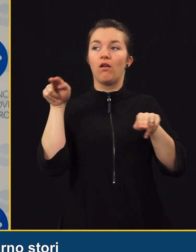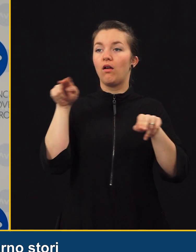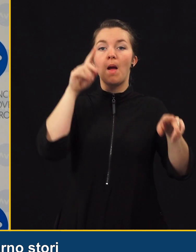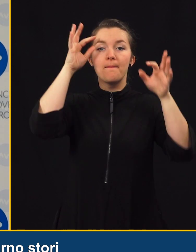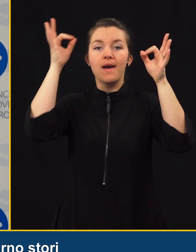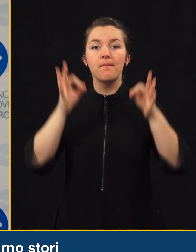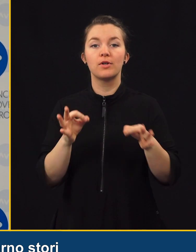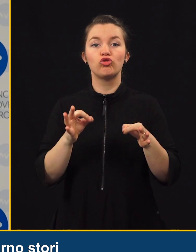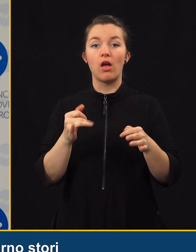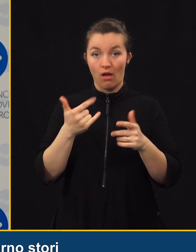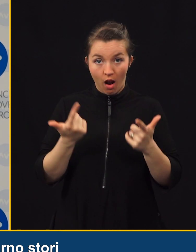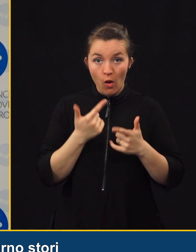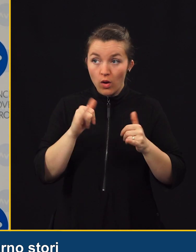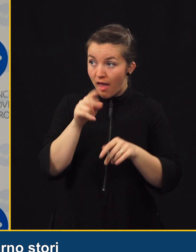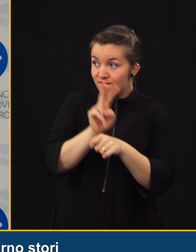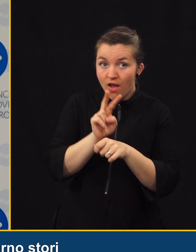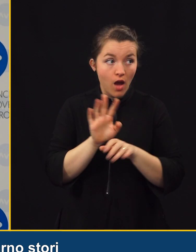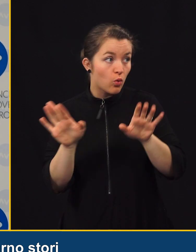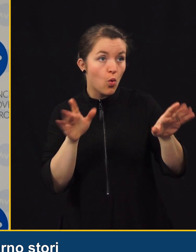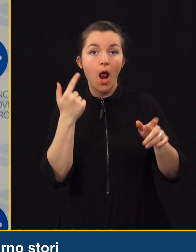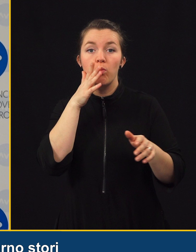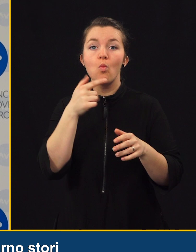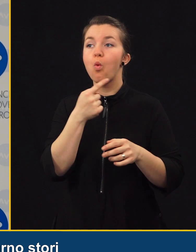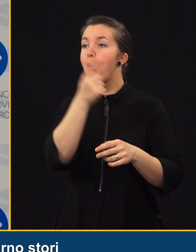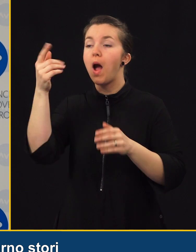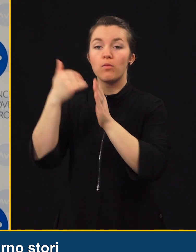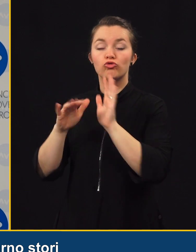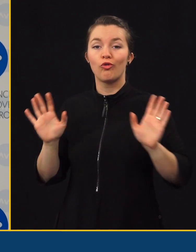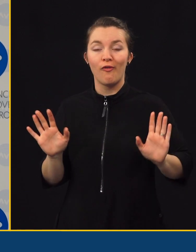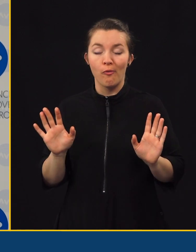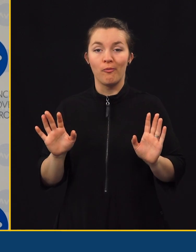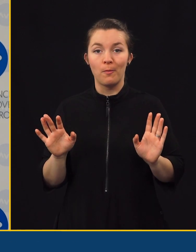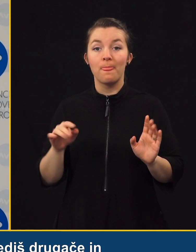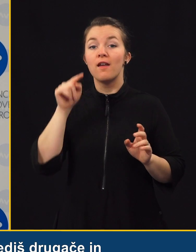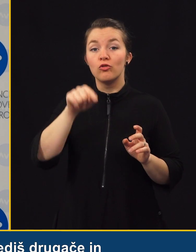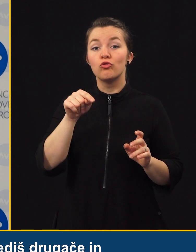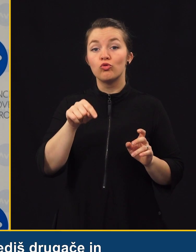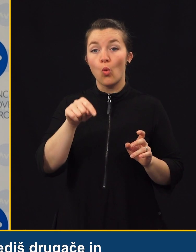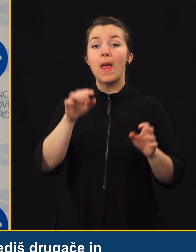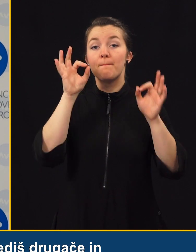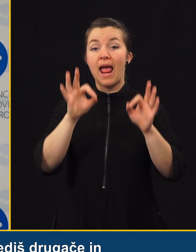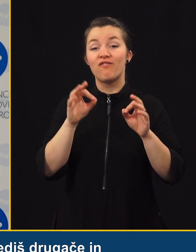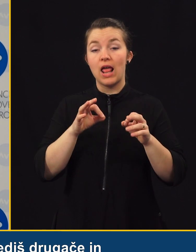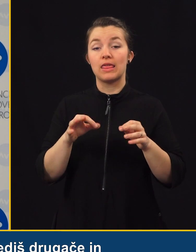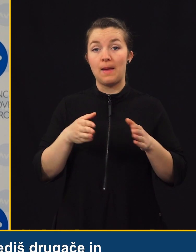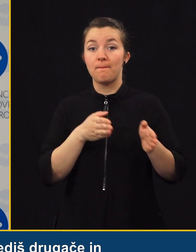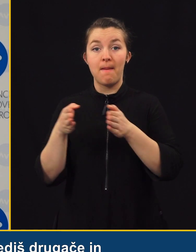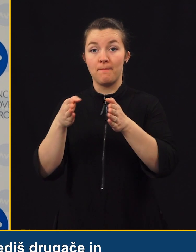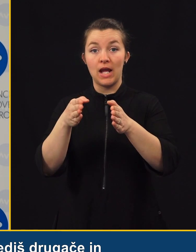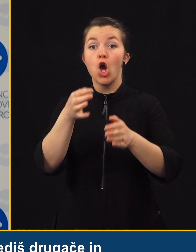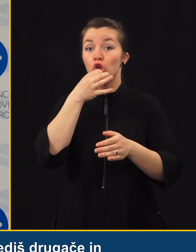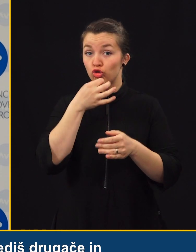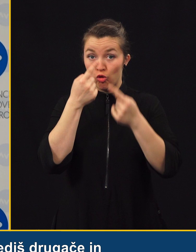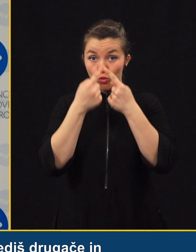če to lahko varnost vi za druge oddeležence v prometo. To je nepravilni premik, če narediš